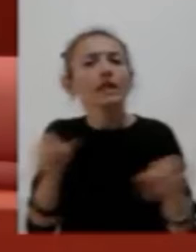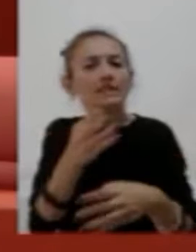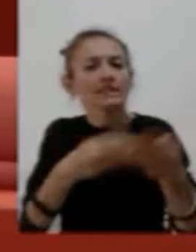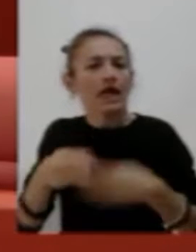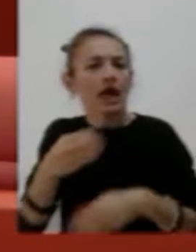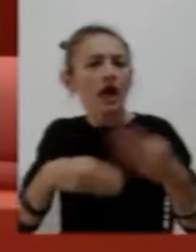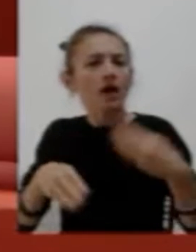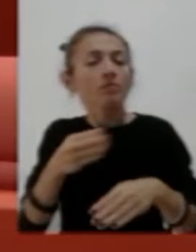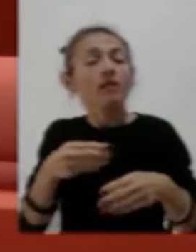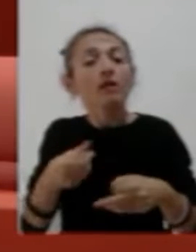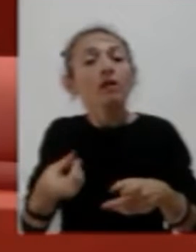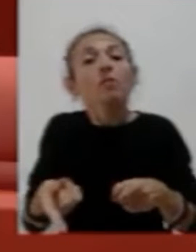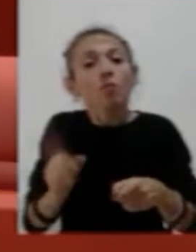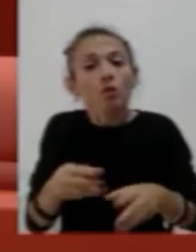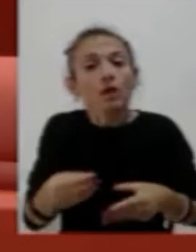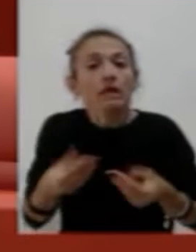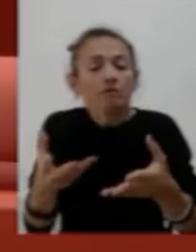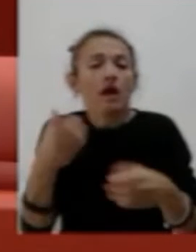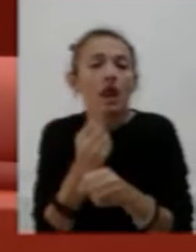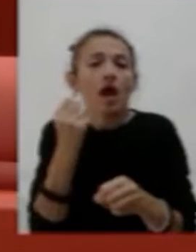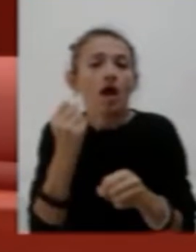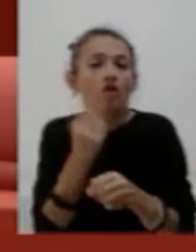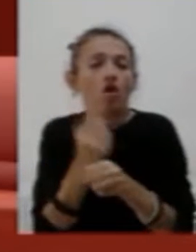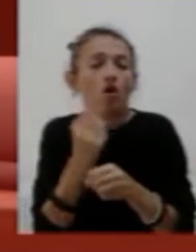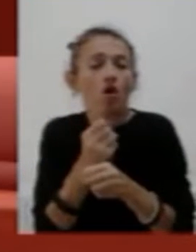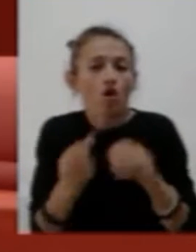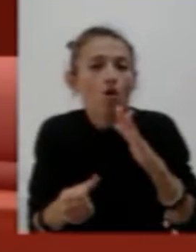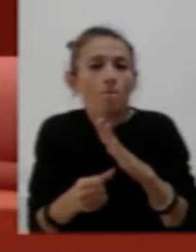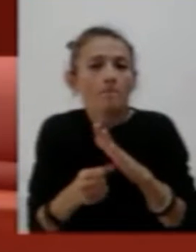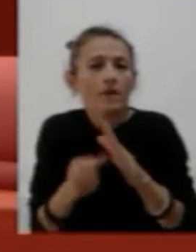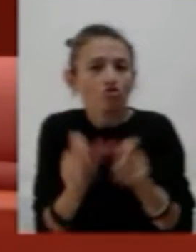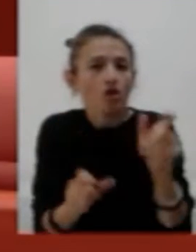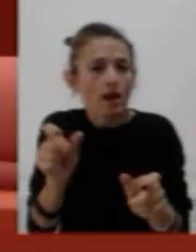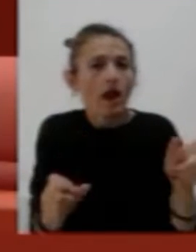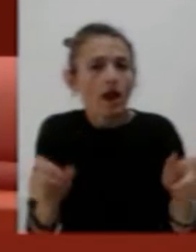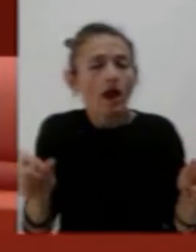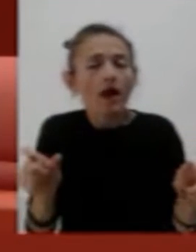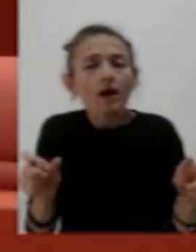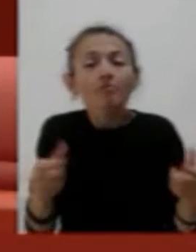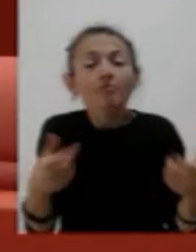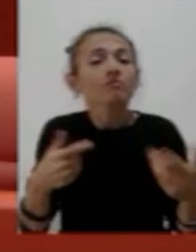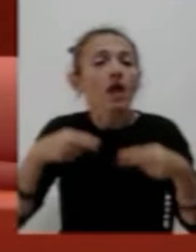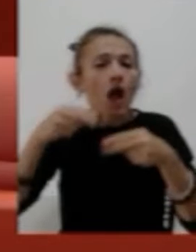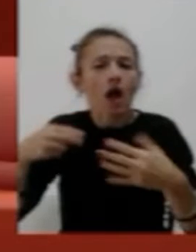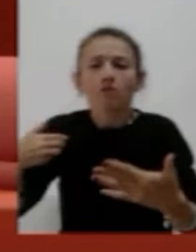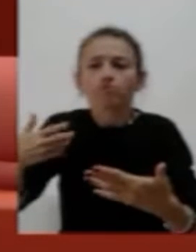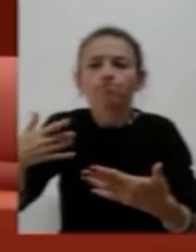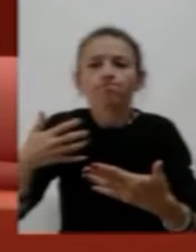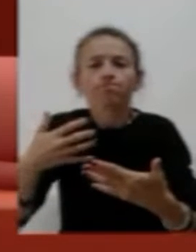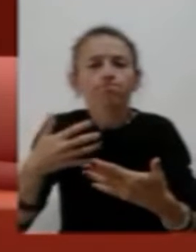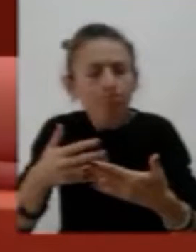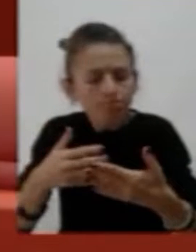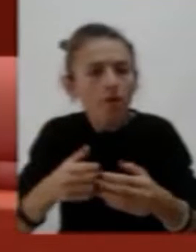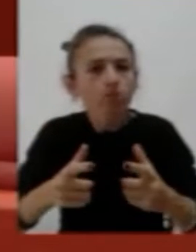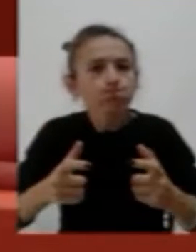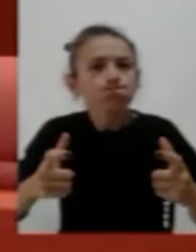proprio e negli anni hanno creato un indotto, una rete assistenziale alle diverse attività